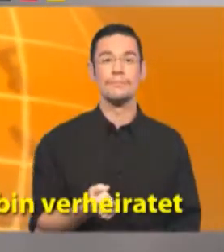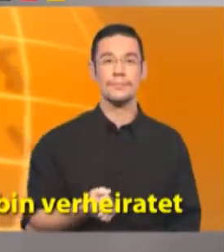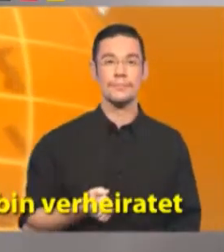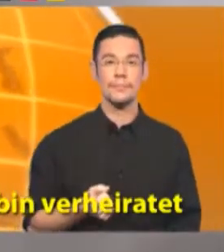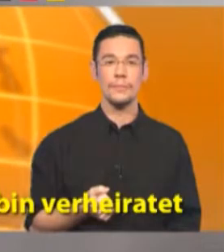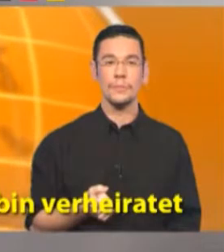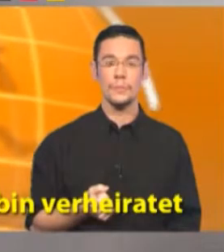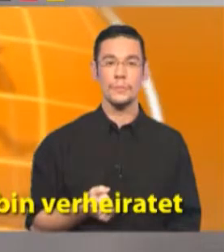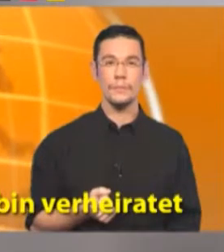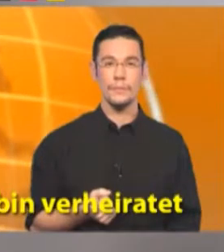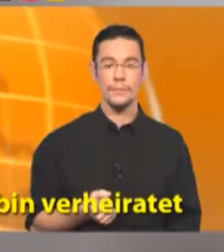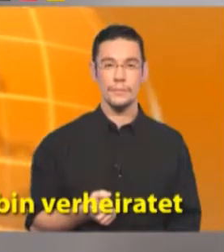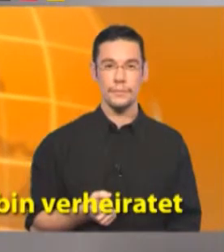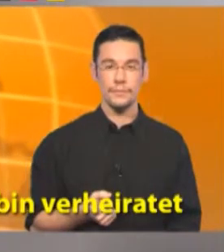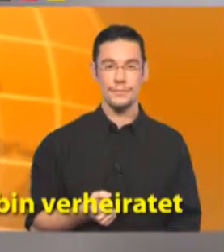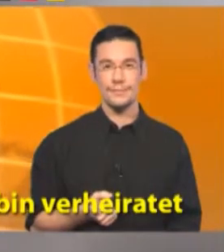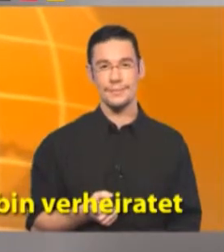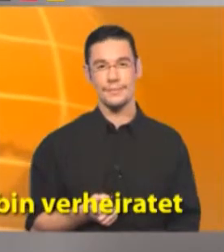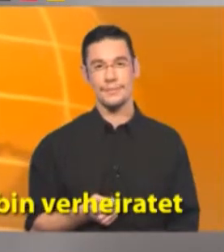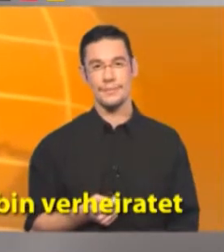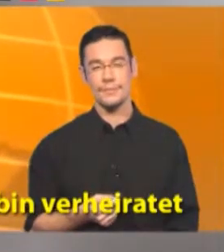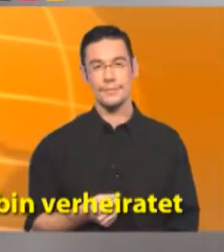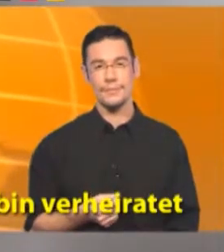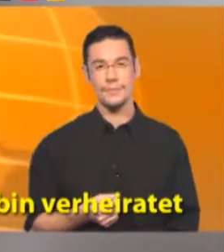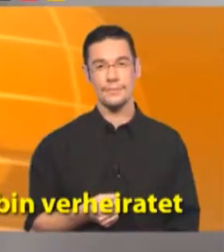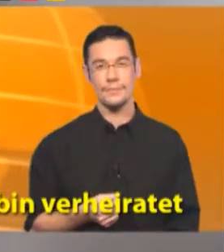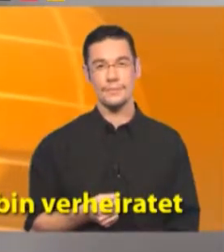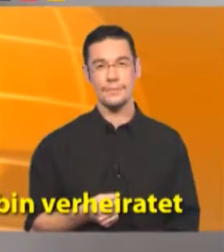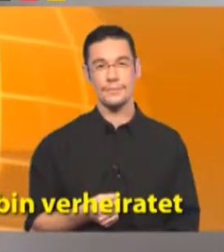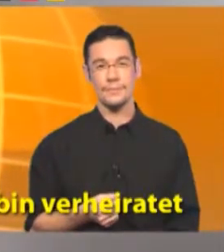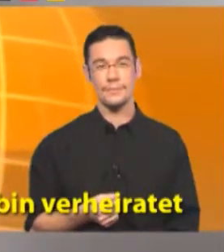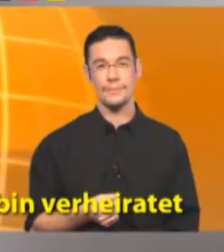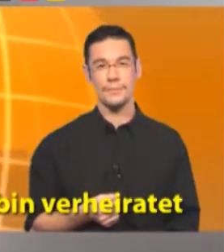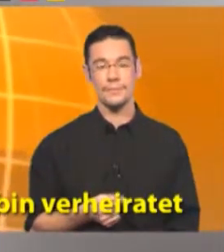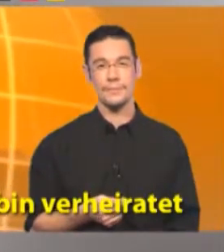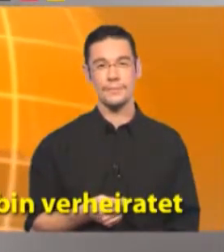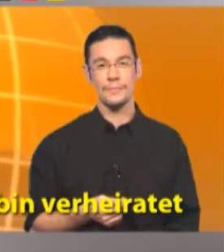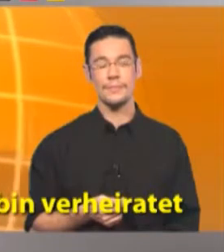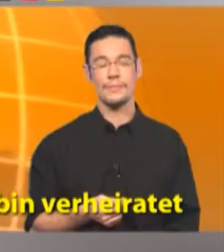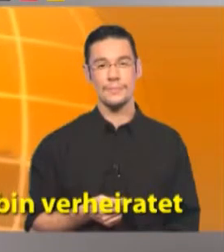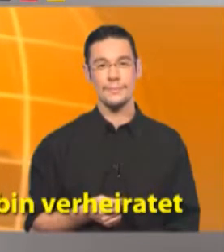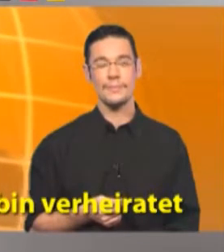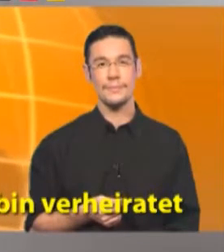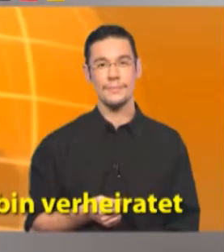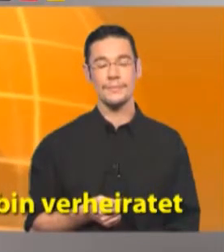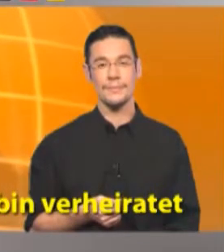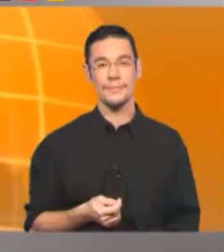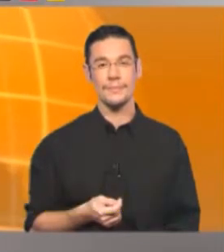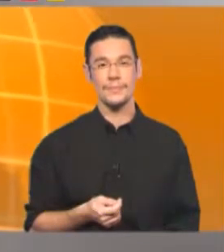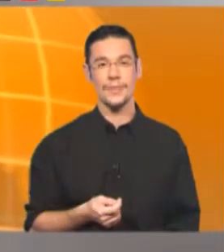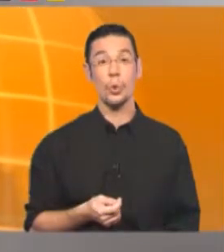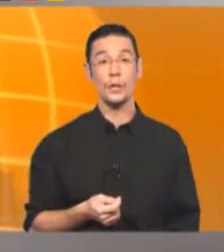Sono sposato, sposata. Sono sposato, sposata.